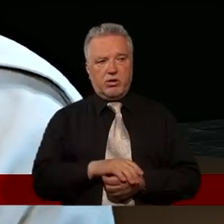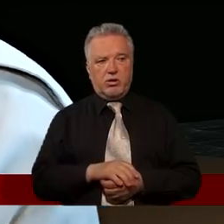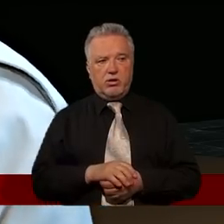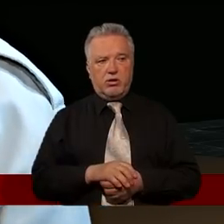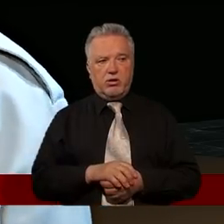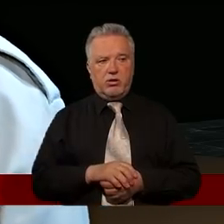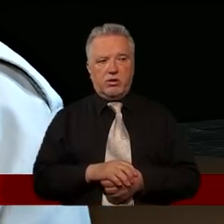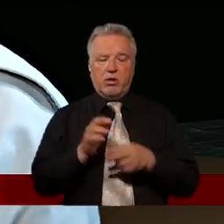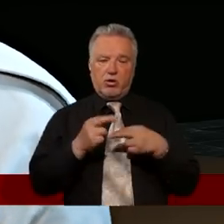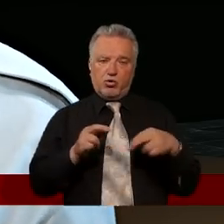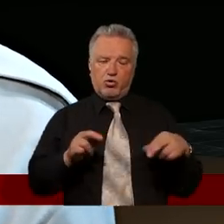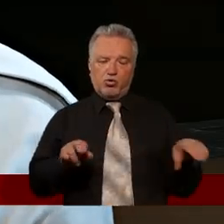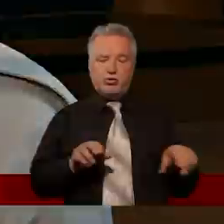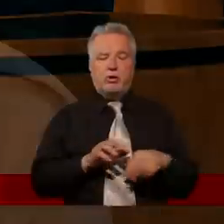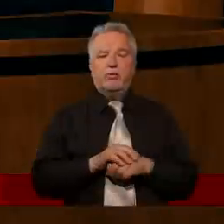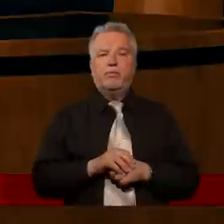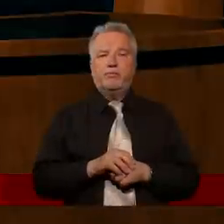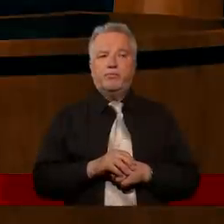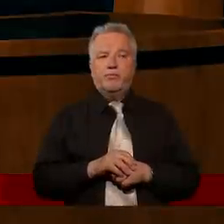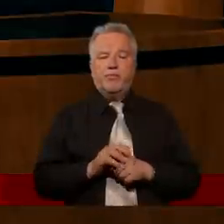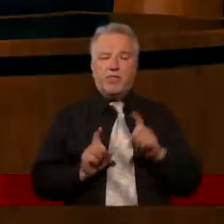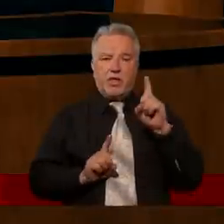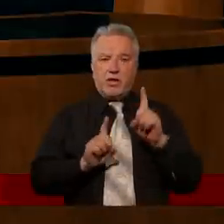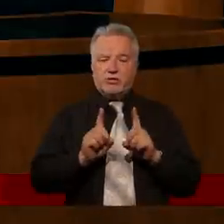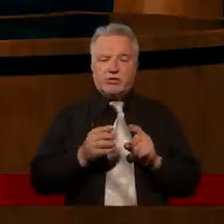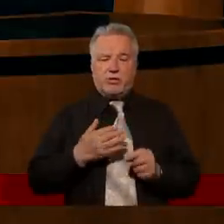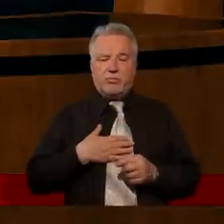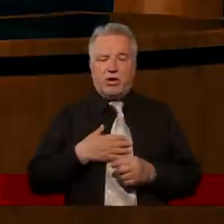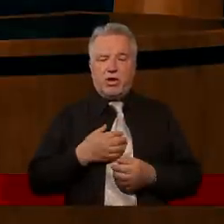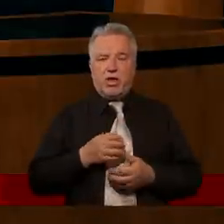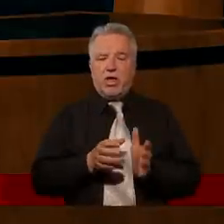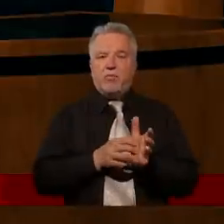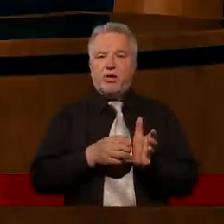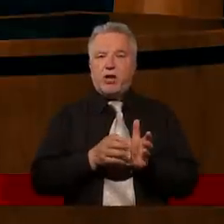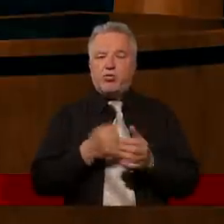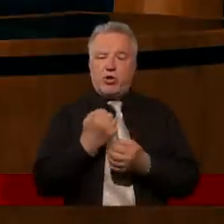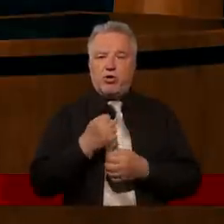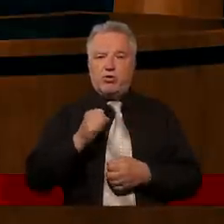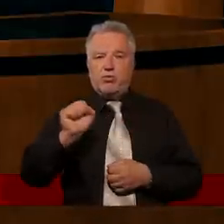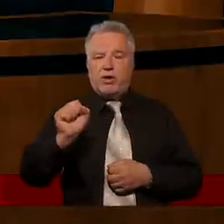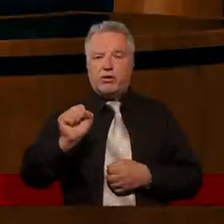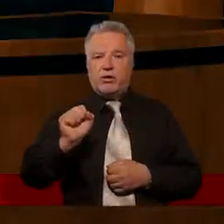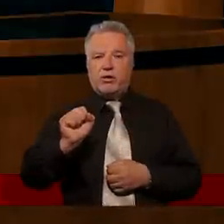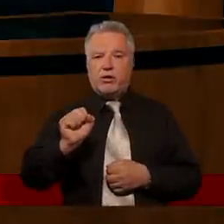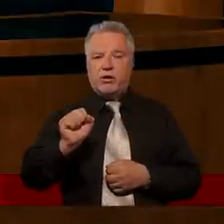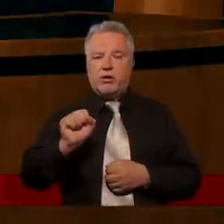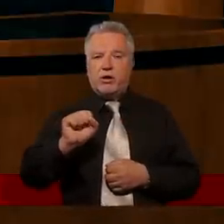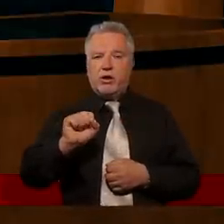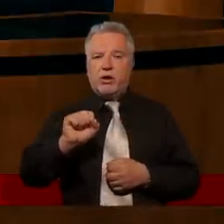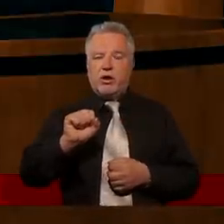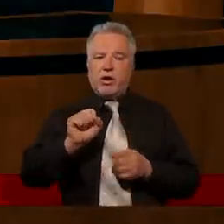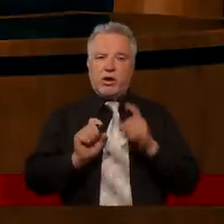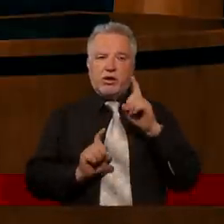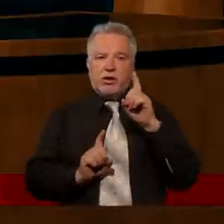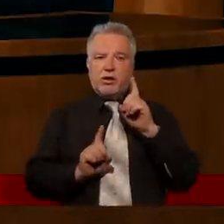No to tak różnie bywa. To znaczy nieraz mi jest brak odwagi na interwencję, bo to może być w moim charakterze, a nieraz w pewnym momencie